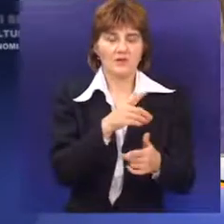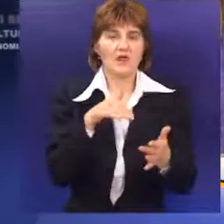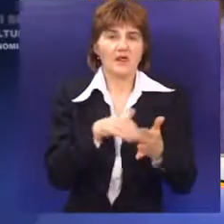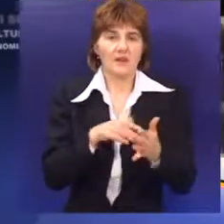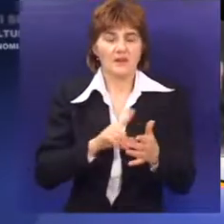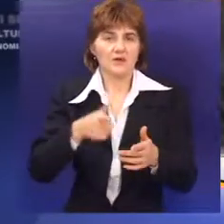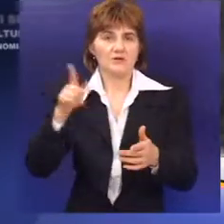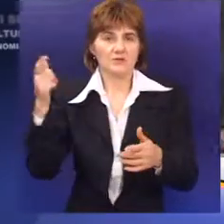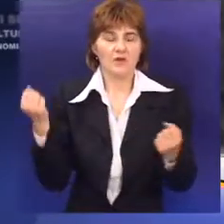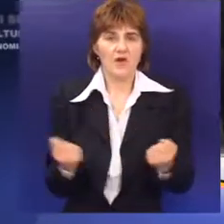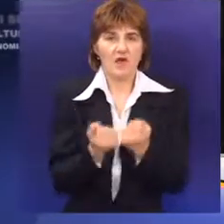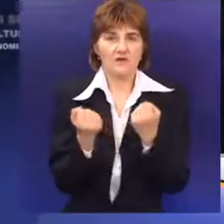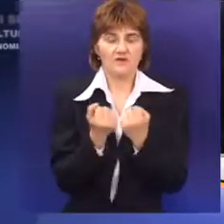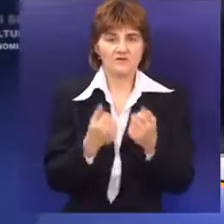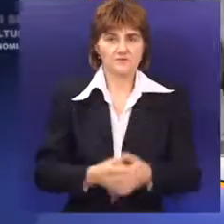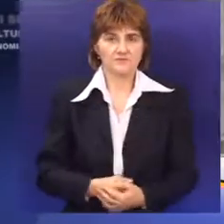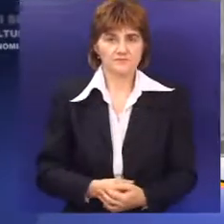vanonastavnim aktivnostima.